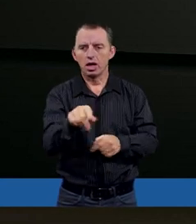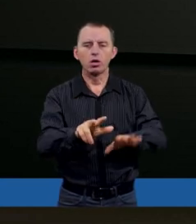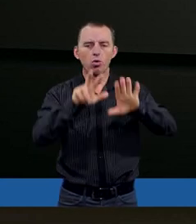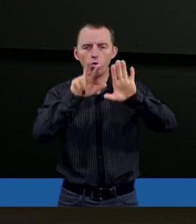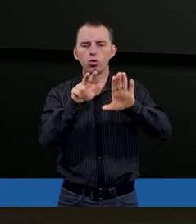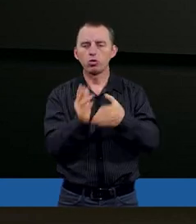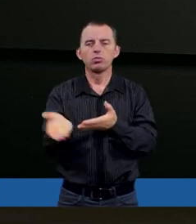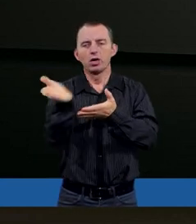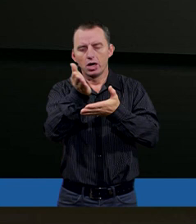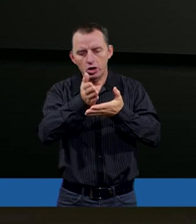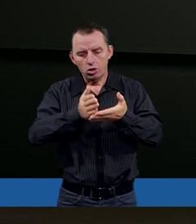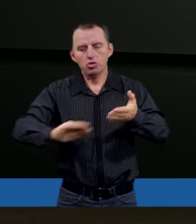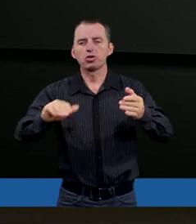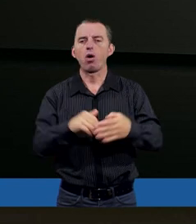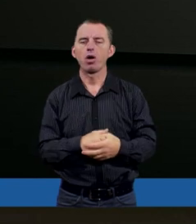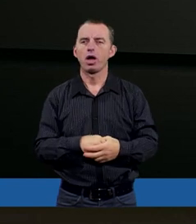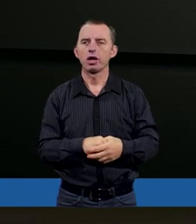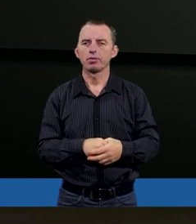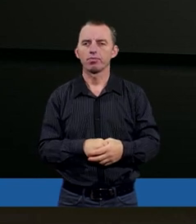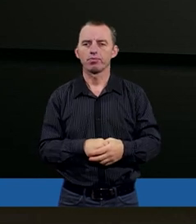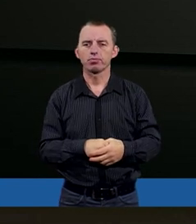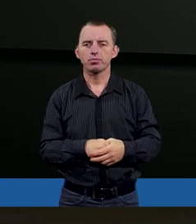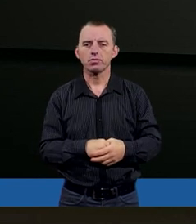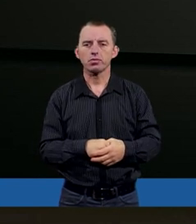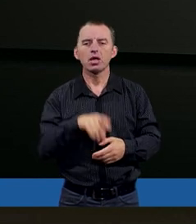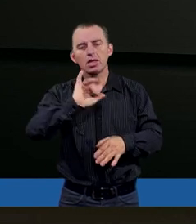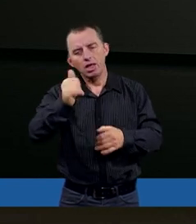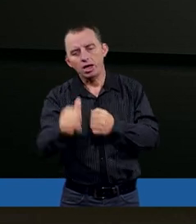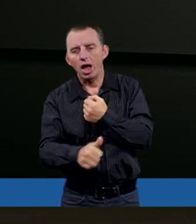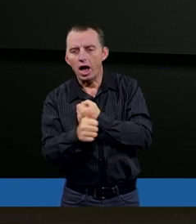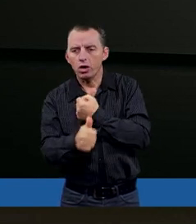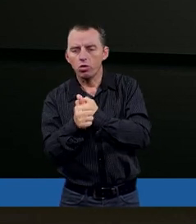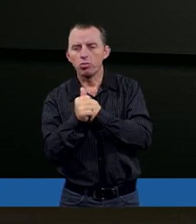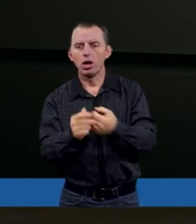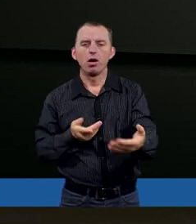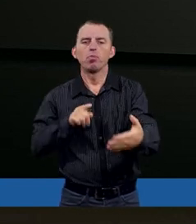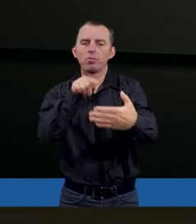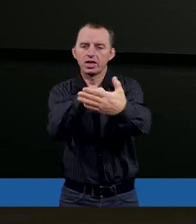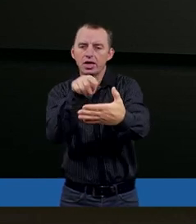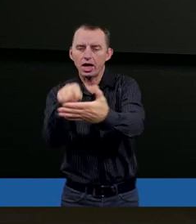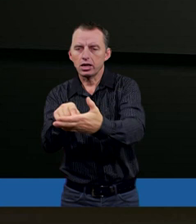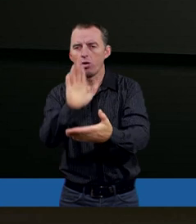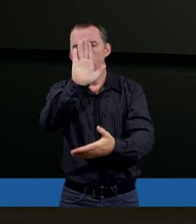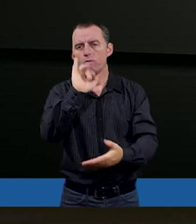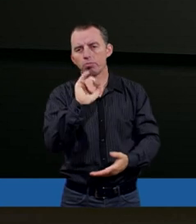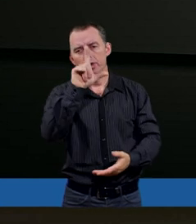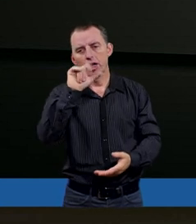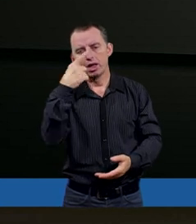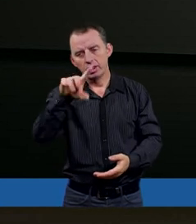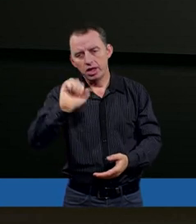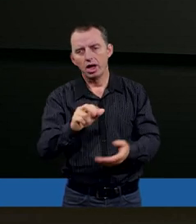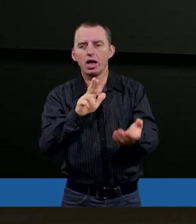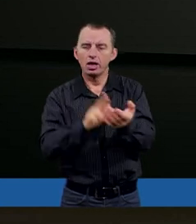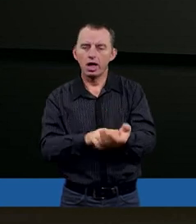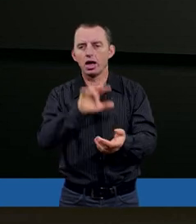rozdział. Jaki argument przytoczył Bildat na te